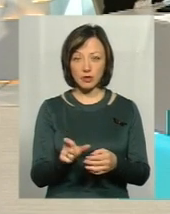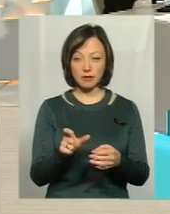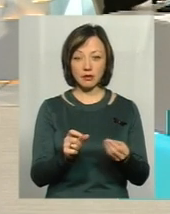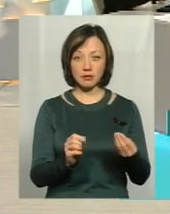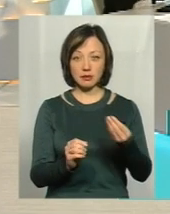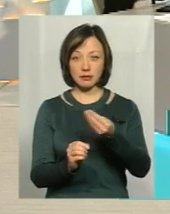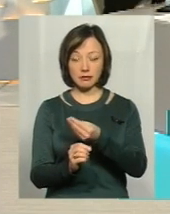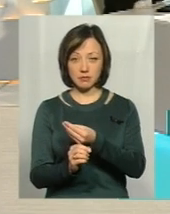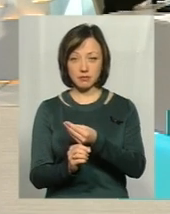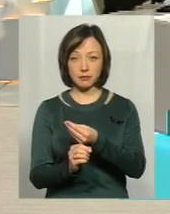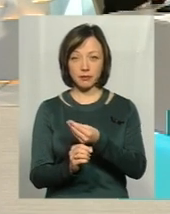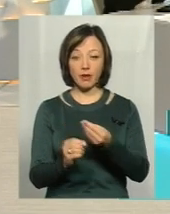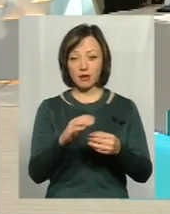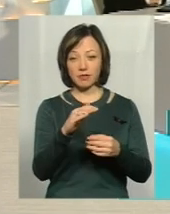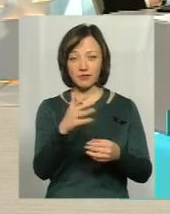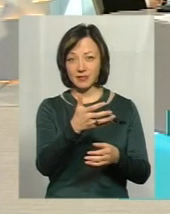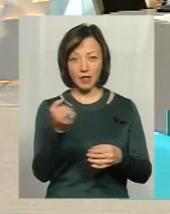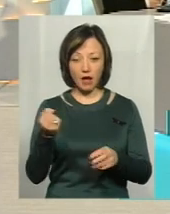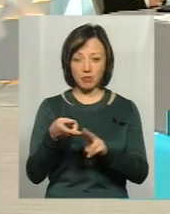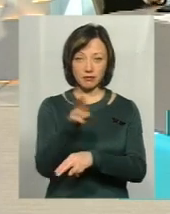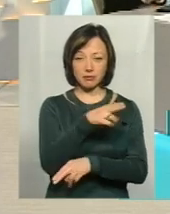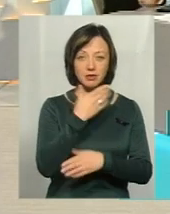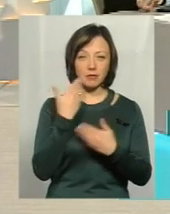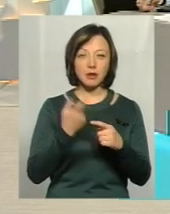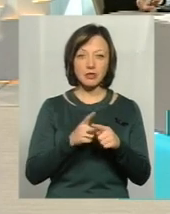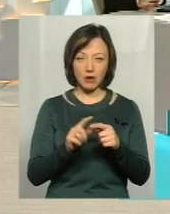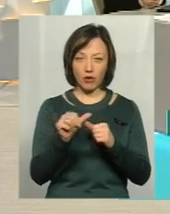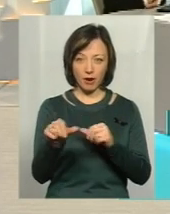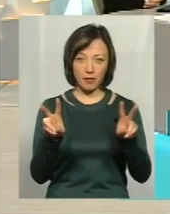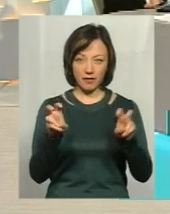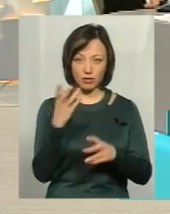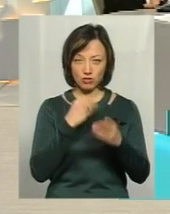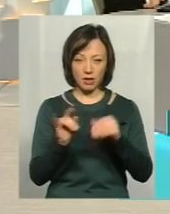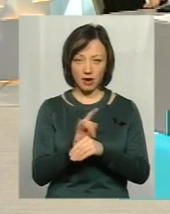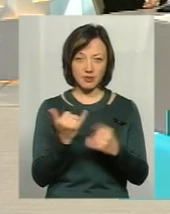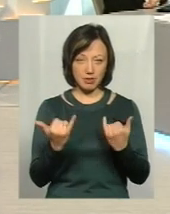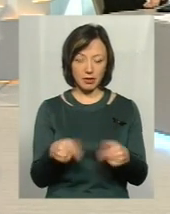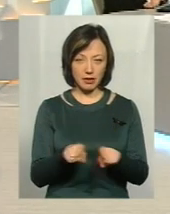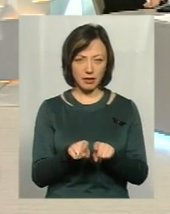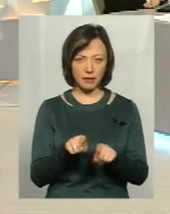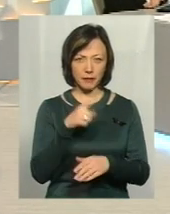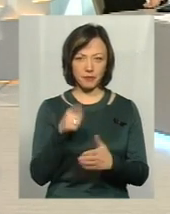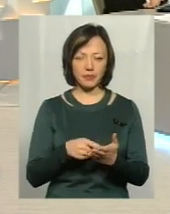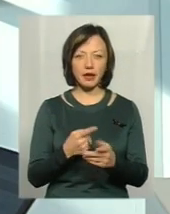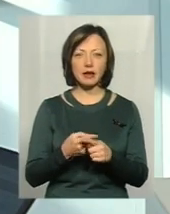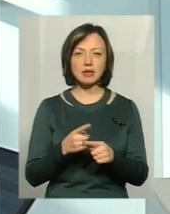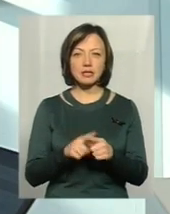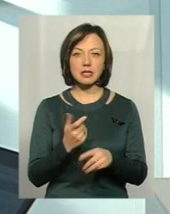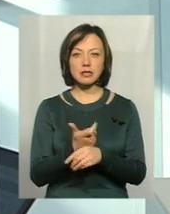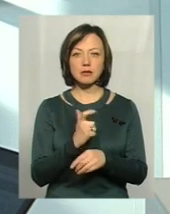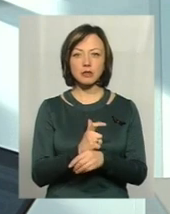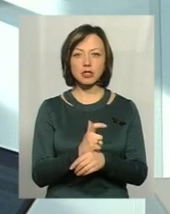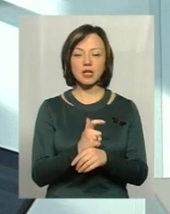позичила, їх не повертає. Це окреме вид шахрайство тепер таке? Це, здебільшого,